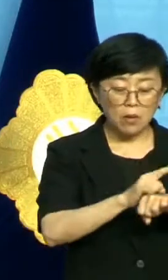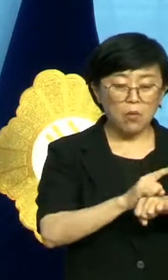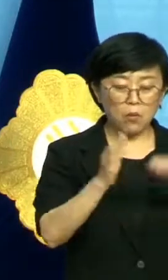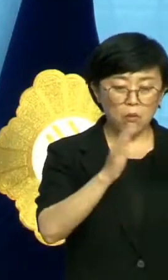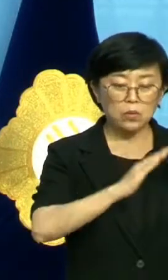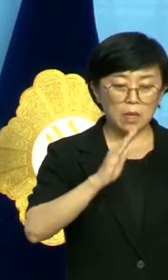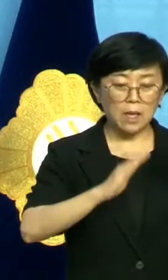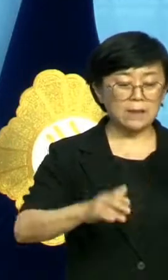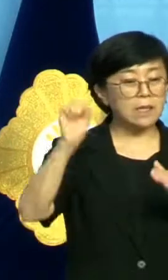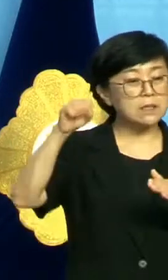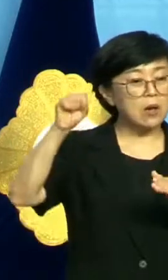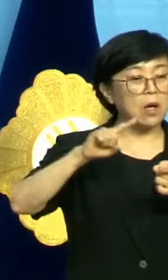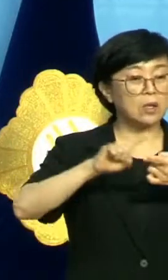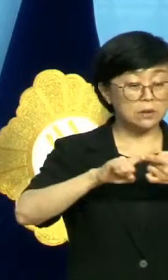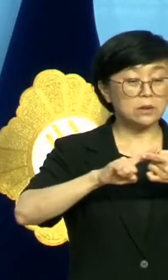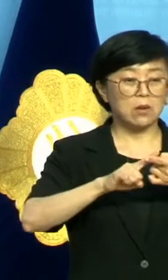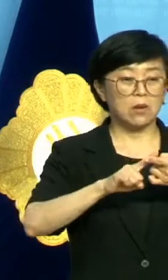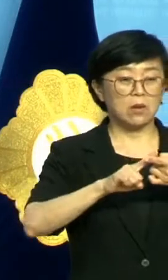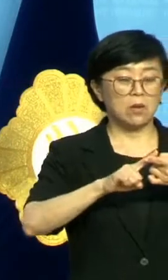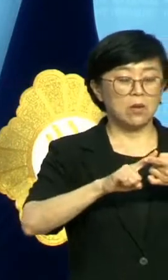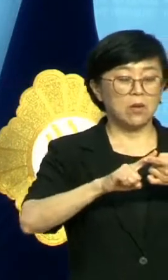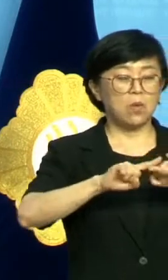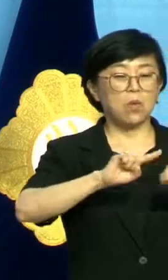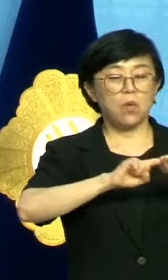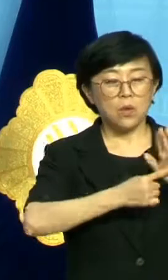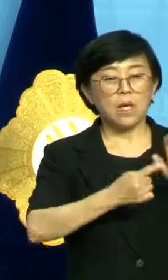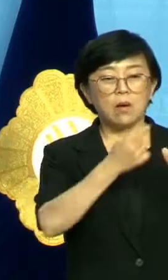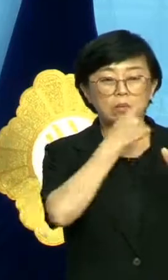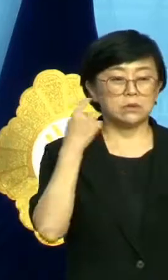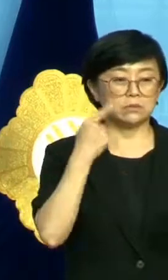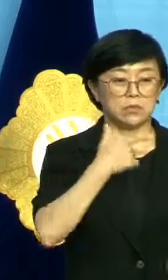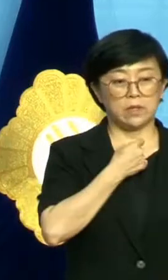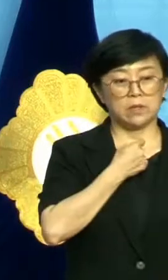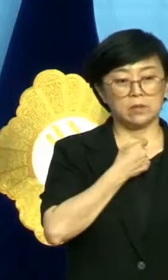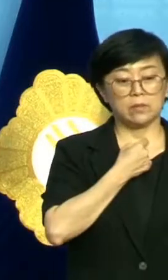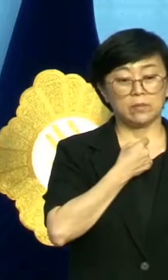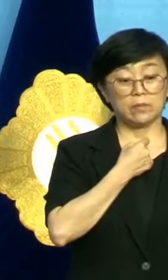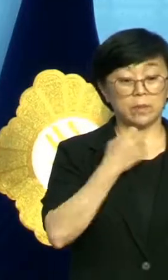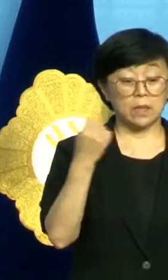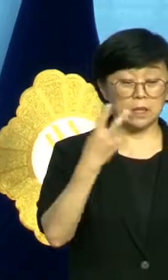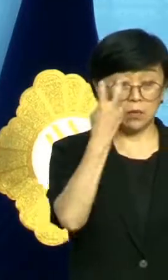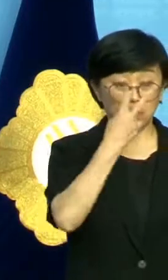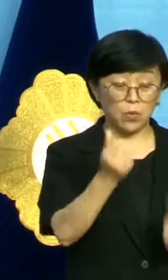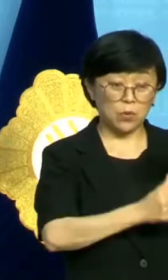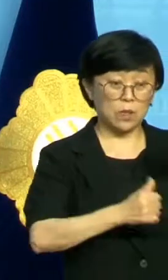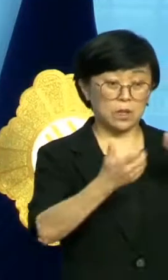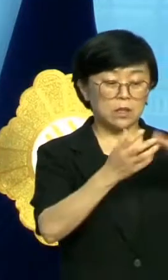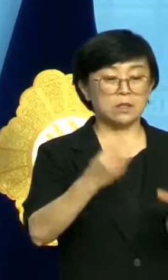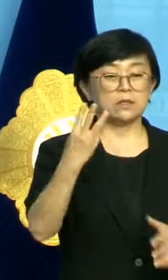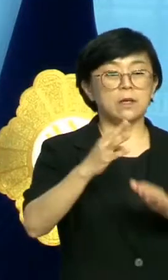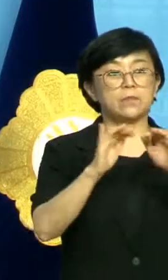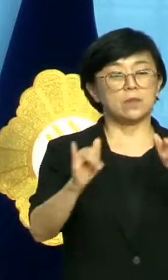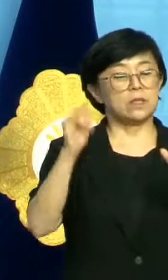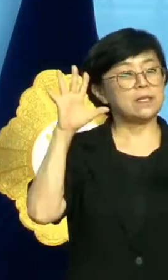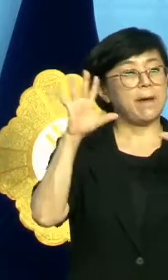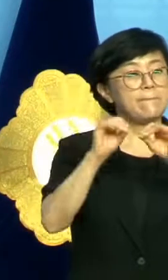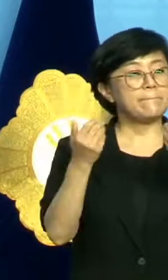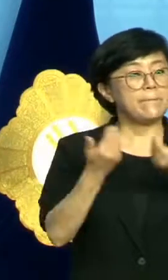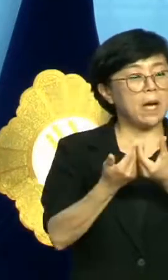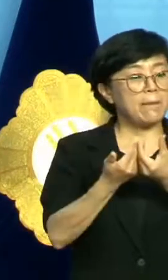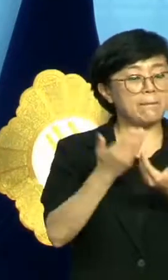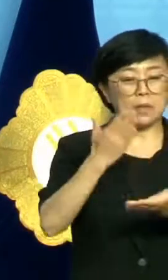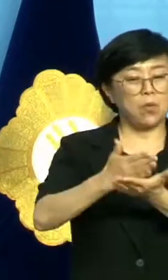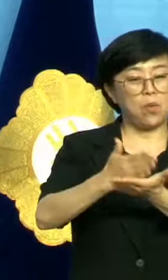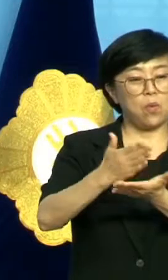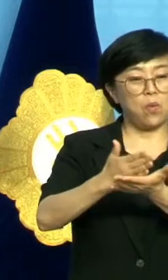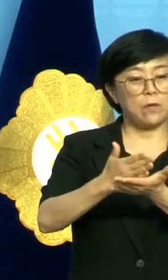공론과정을 조사하는 공개 검증을 요구한다. 재검토위는 3천명 찬반 분포만 공개하지